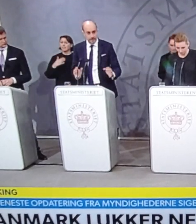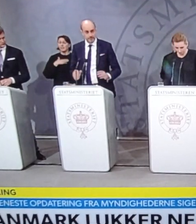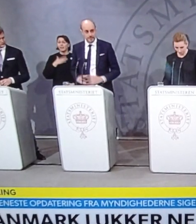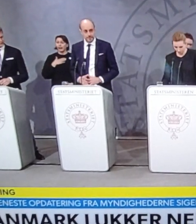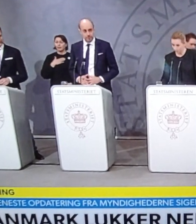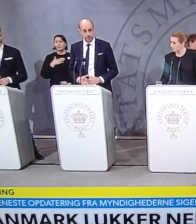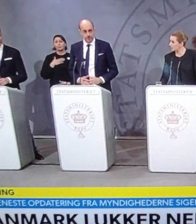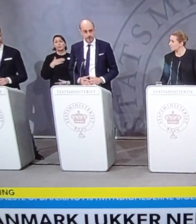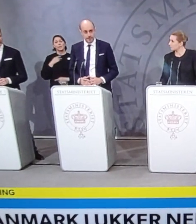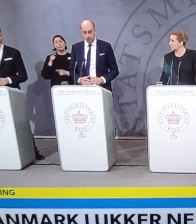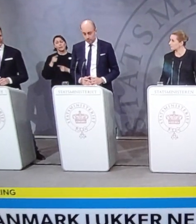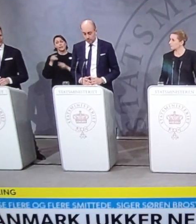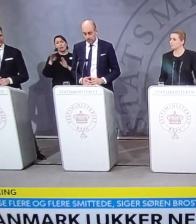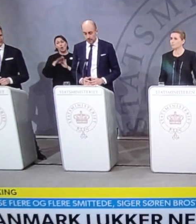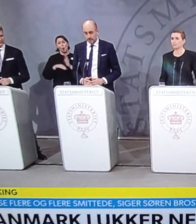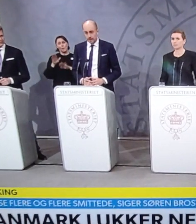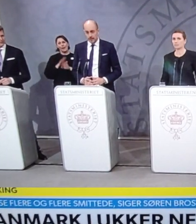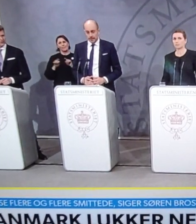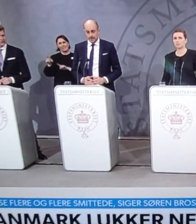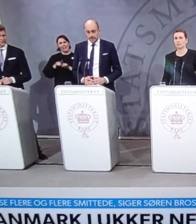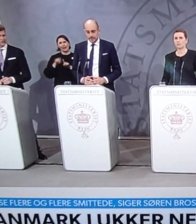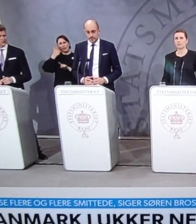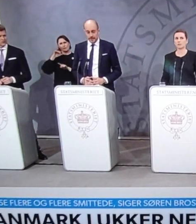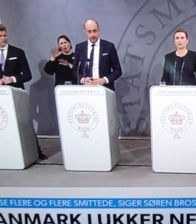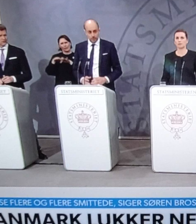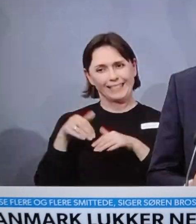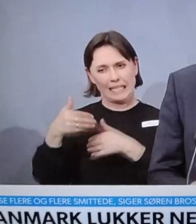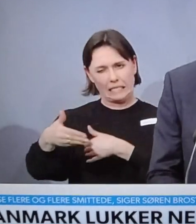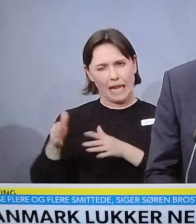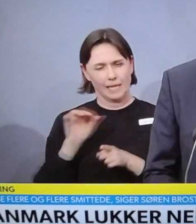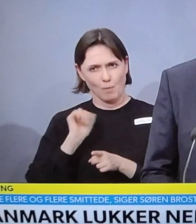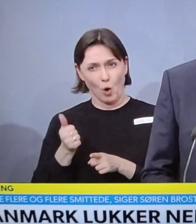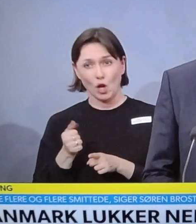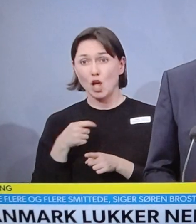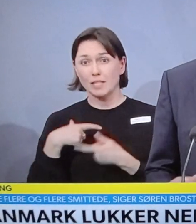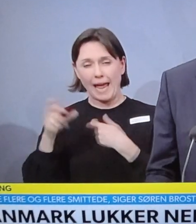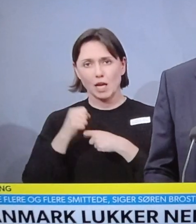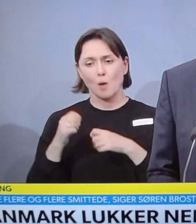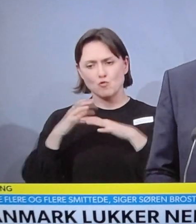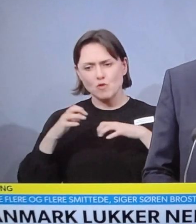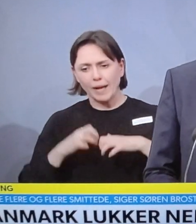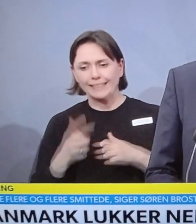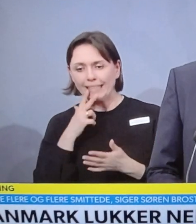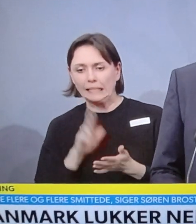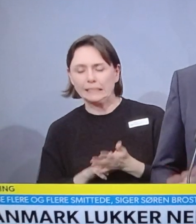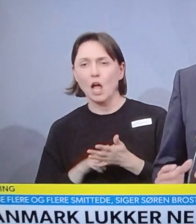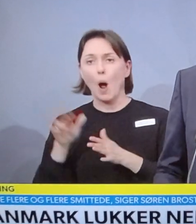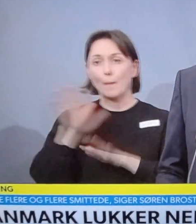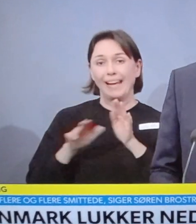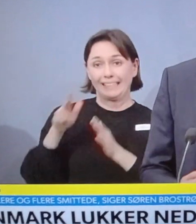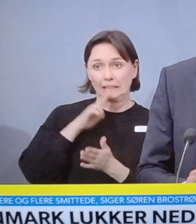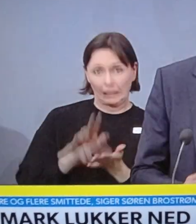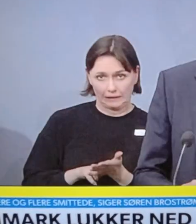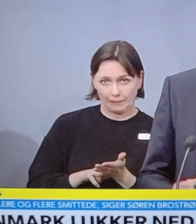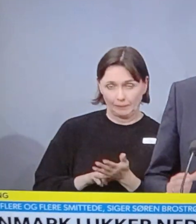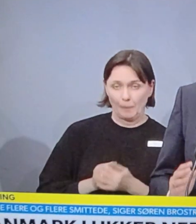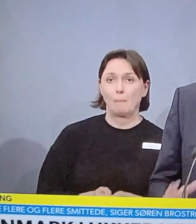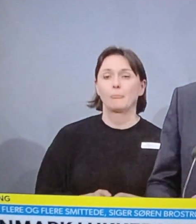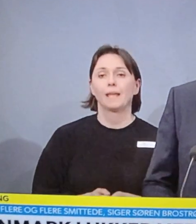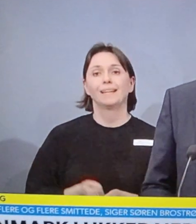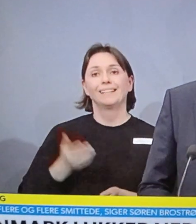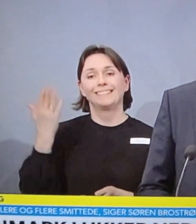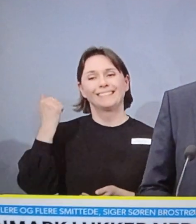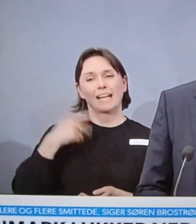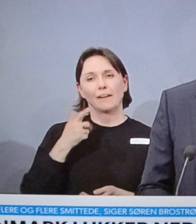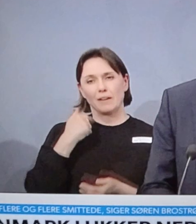sætter i Folketingssalen i morgen, og det handler jo om udredningsgarantien og behandlingsgarantien. Sidste gang, vi var inde